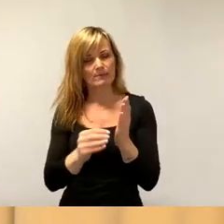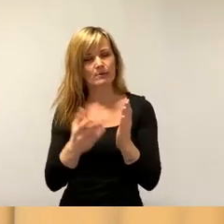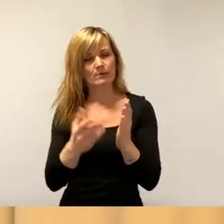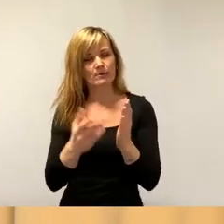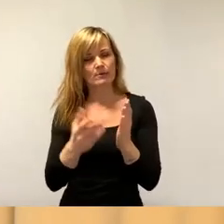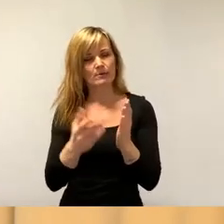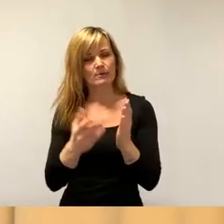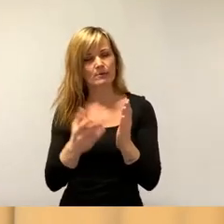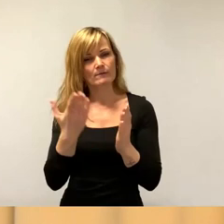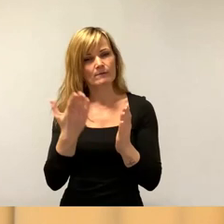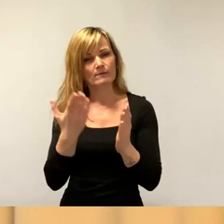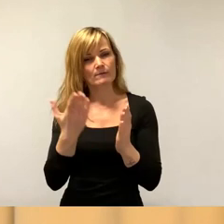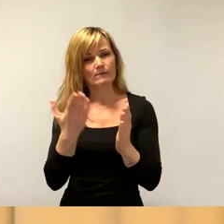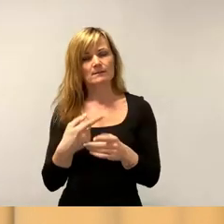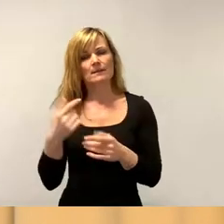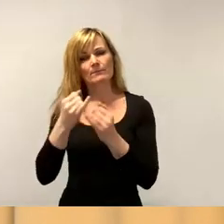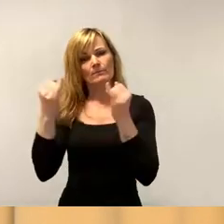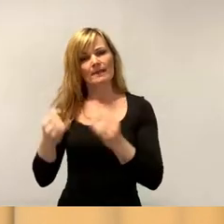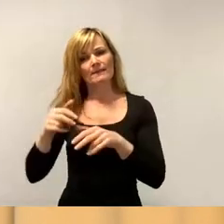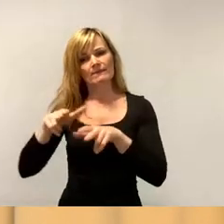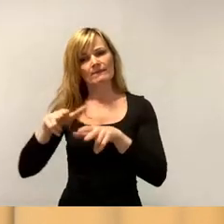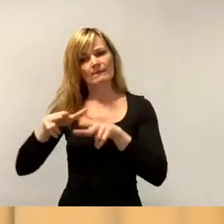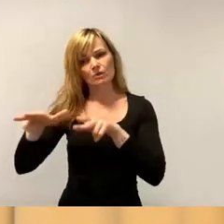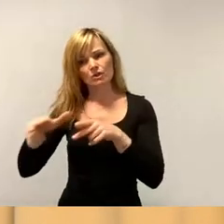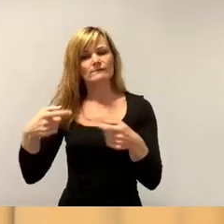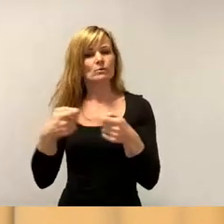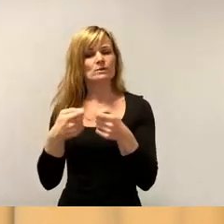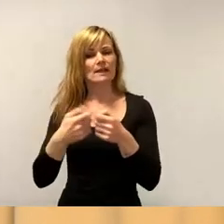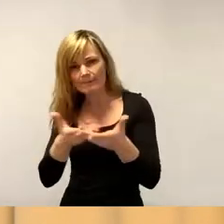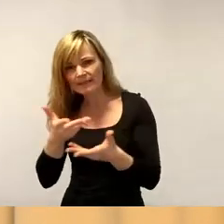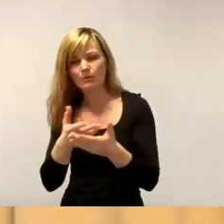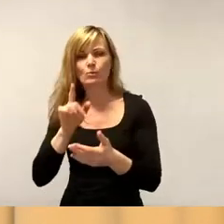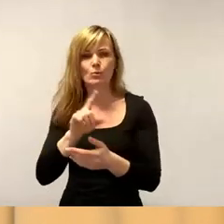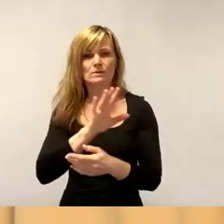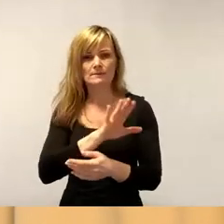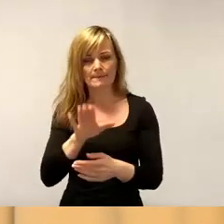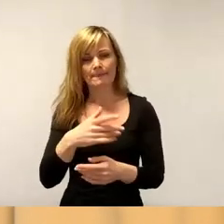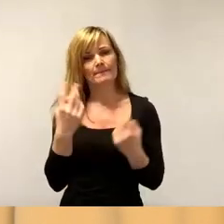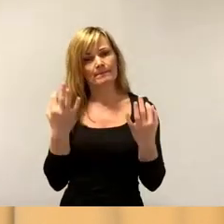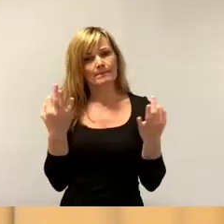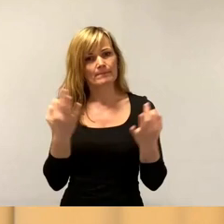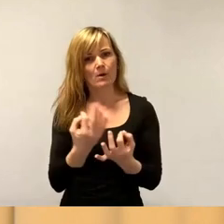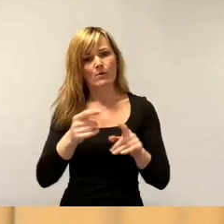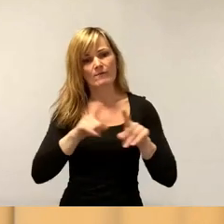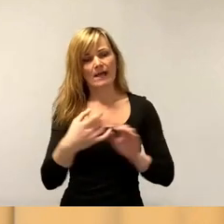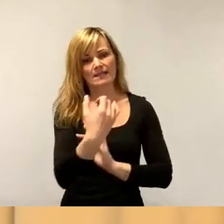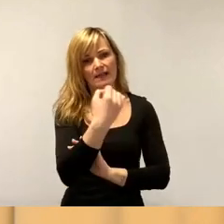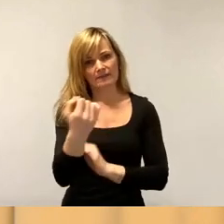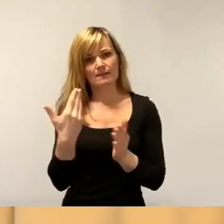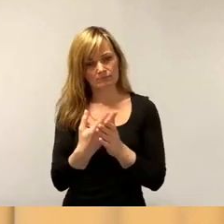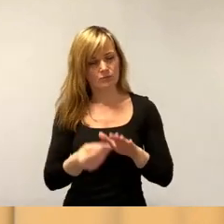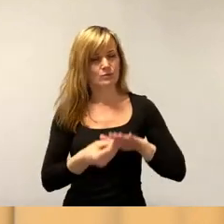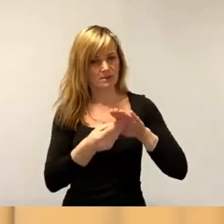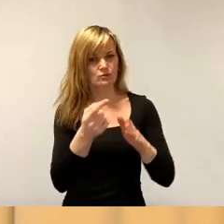privaten Immobilienwirtschaft und bei der Unterstützung der dringend benötigten Fachkräfte. Das gilt auch für die